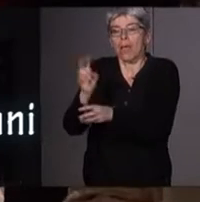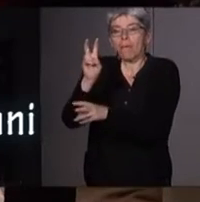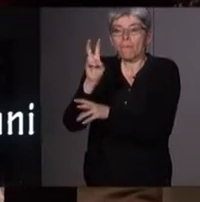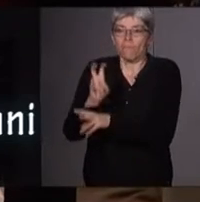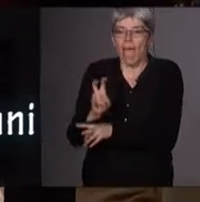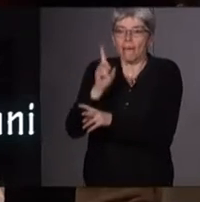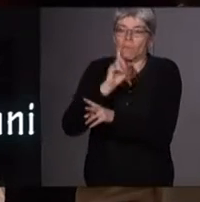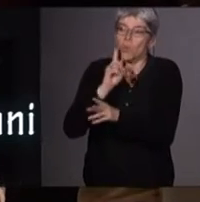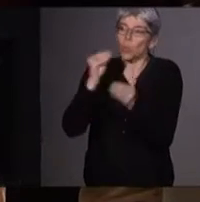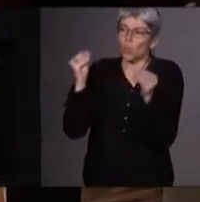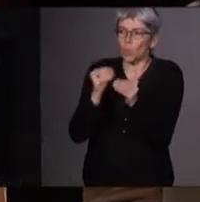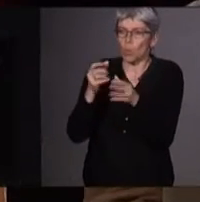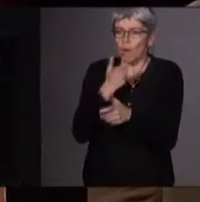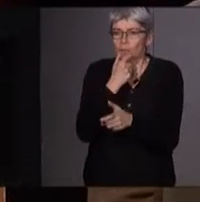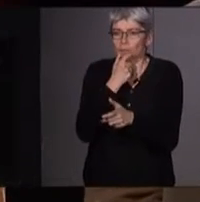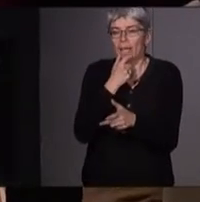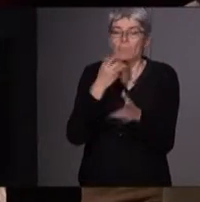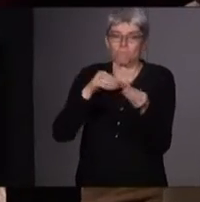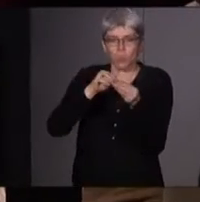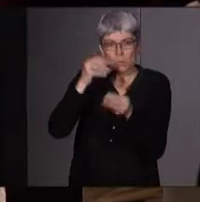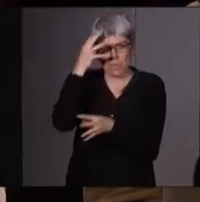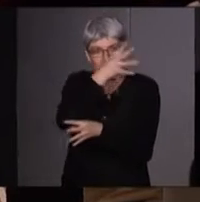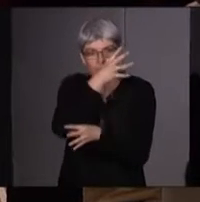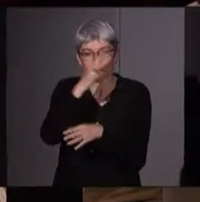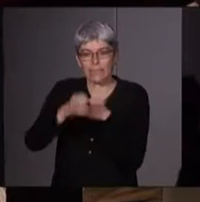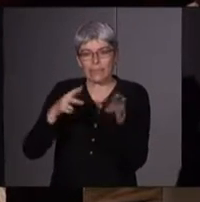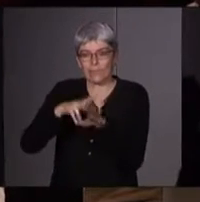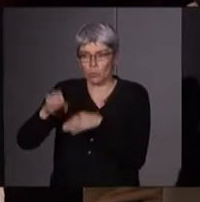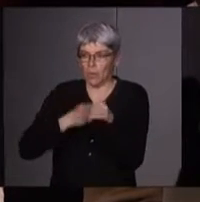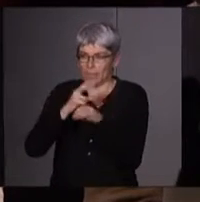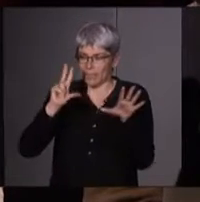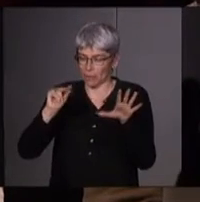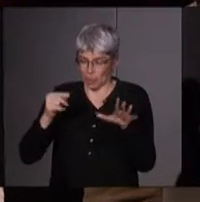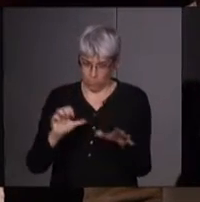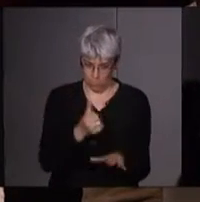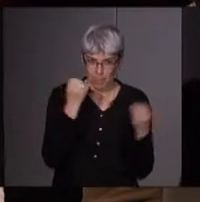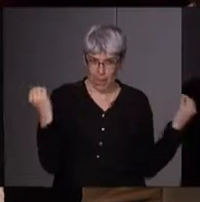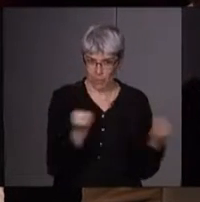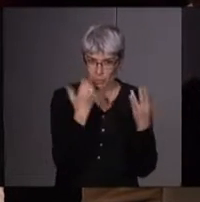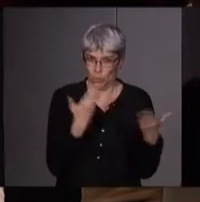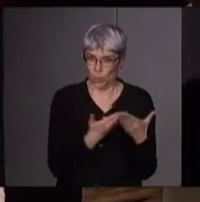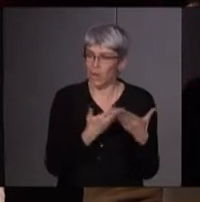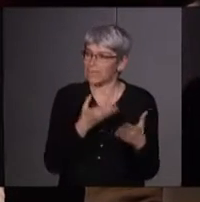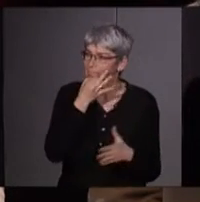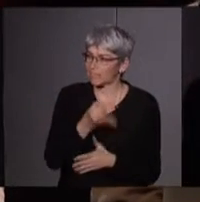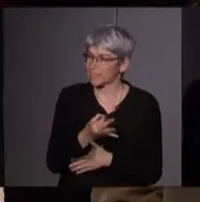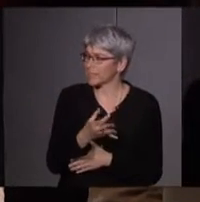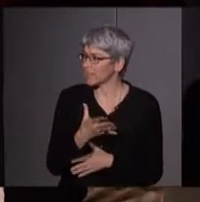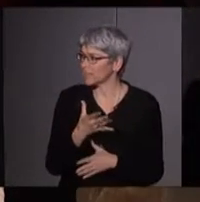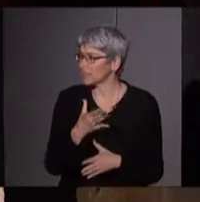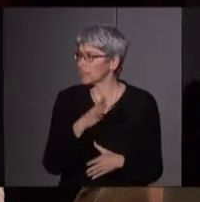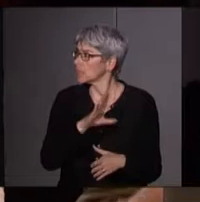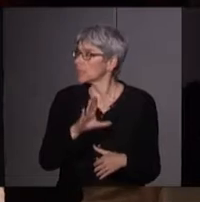aux Etats-Unis au début des années 80. Et la première action, c'est celle qu'on appelle la Pentagon